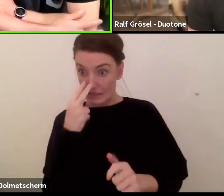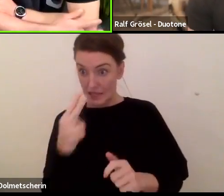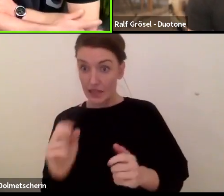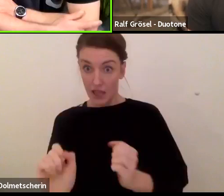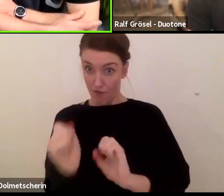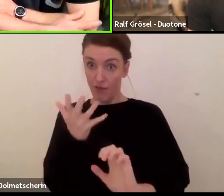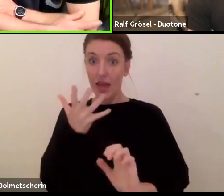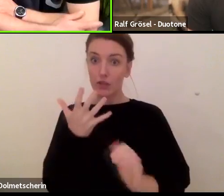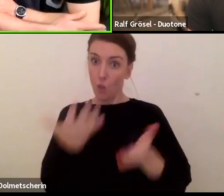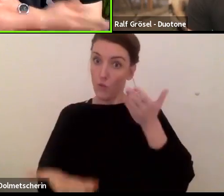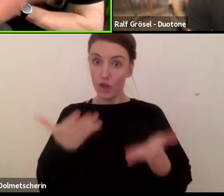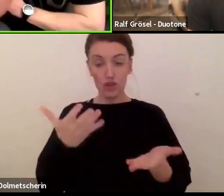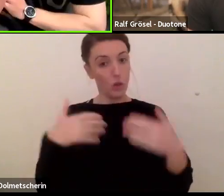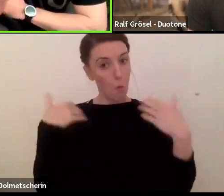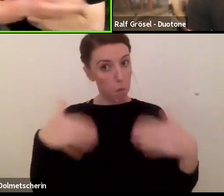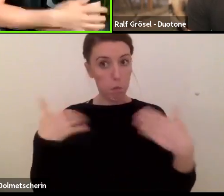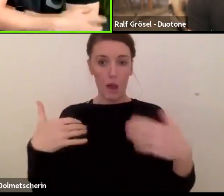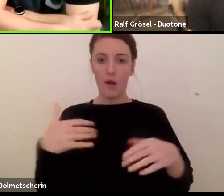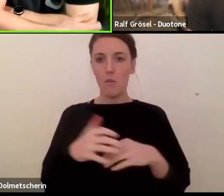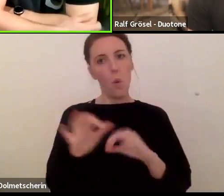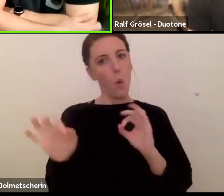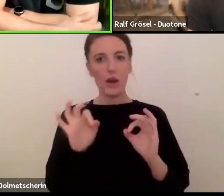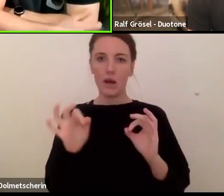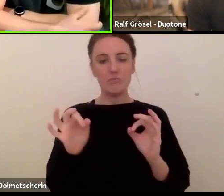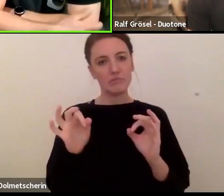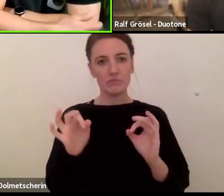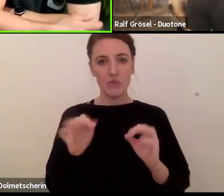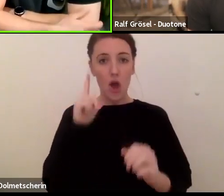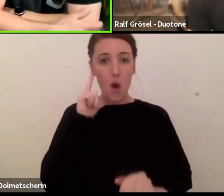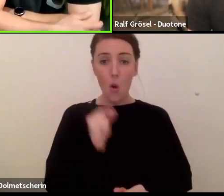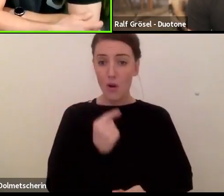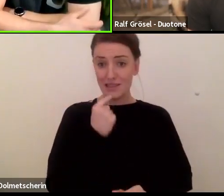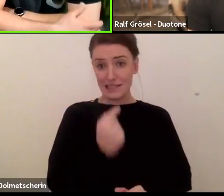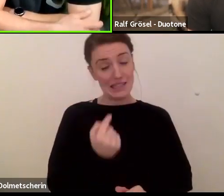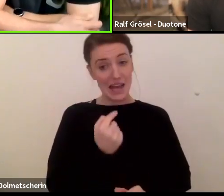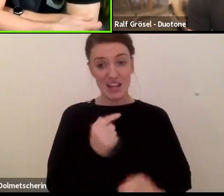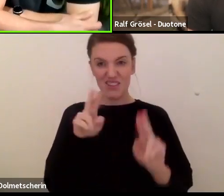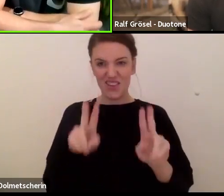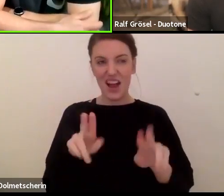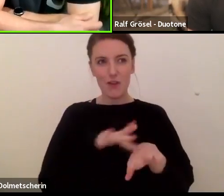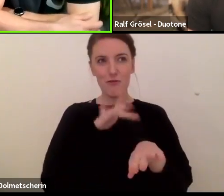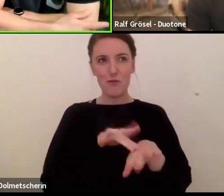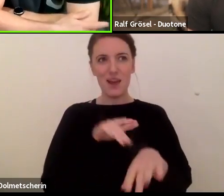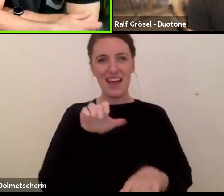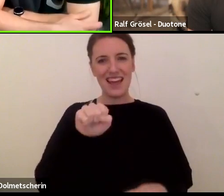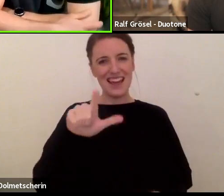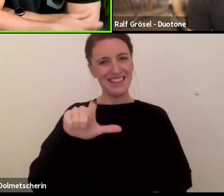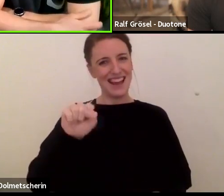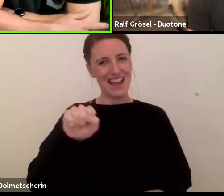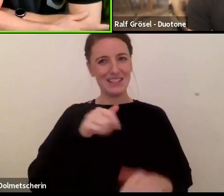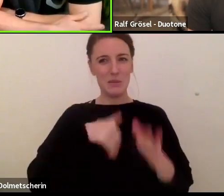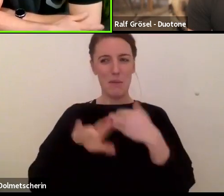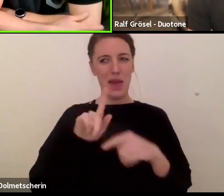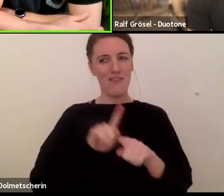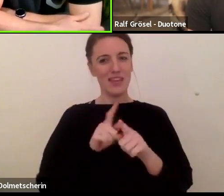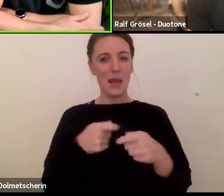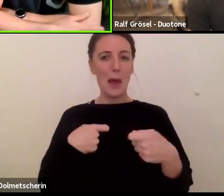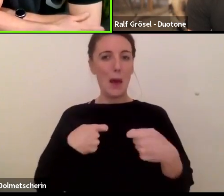das ist ein großer Unterschied? Ich habe das so geschrieben, ist SLS vielleicht auch nur das Marketing-Status-Symbol für den Zahnarzt?